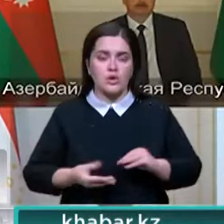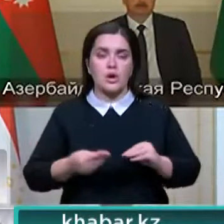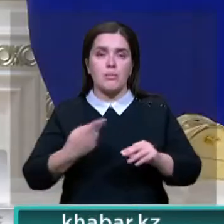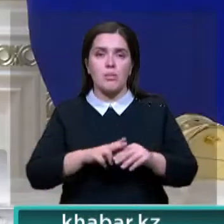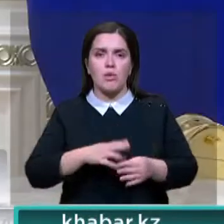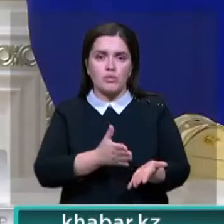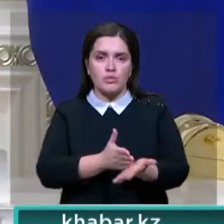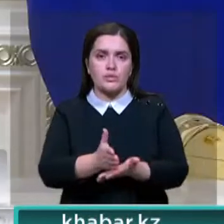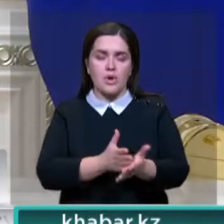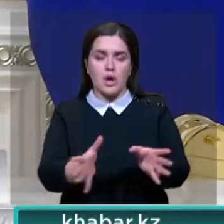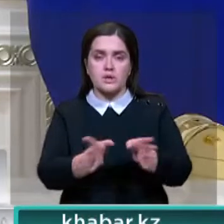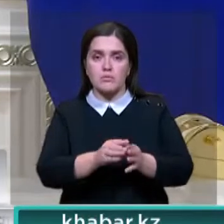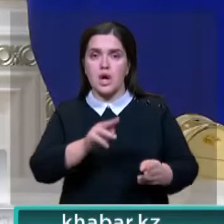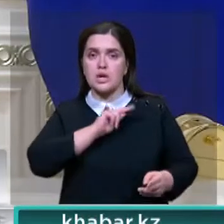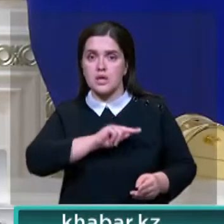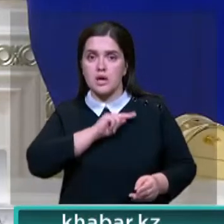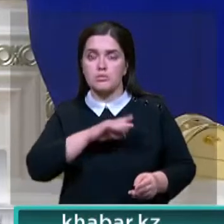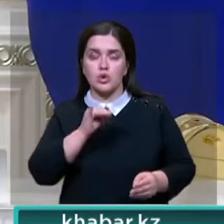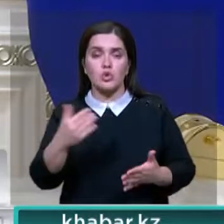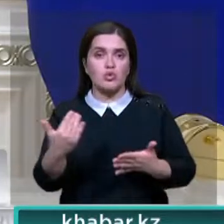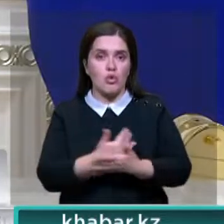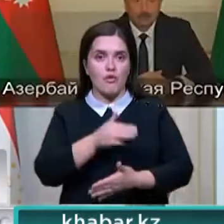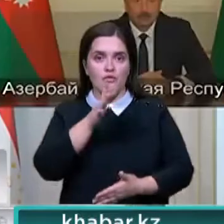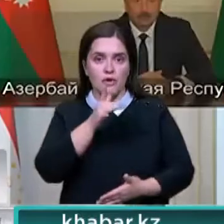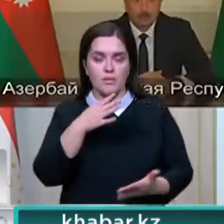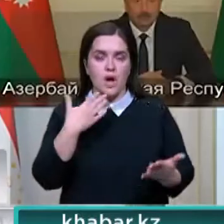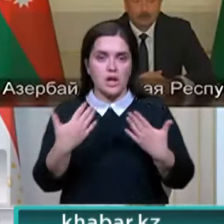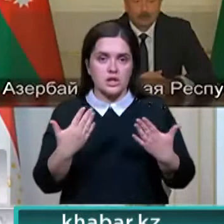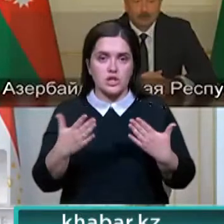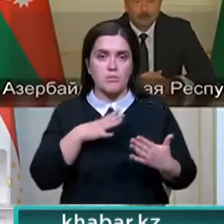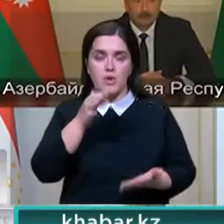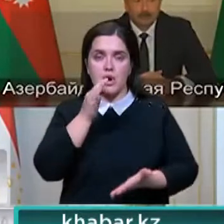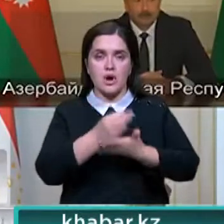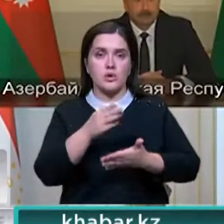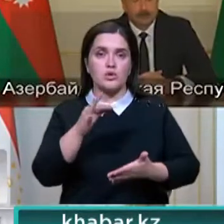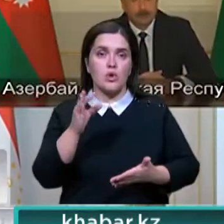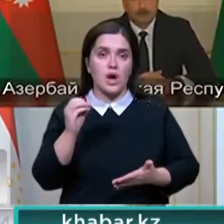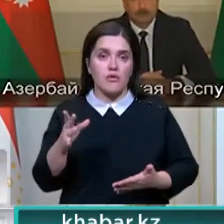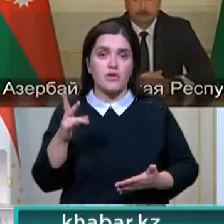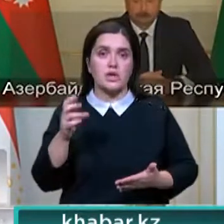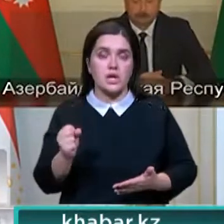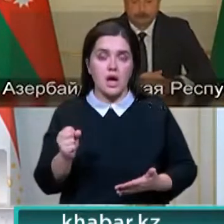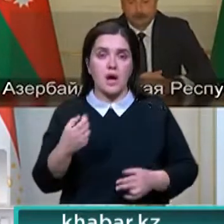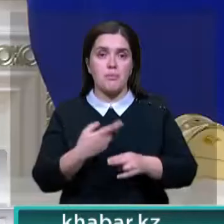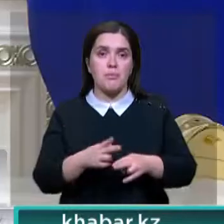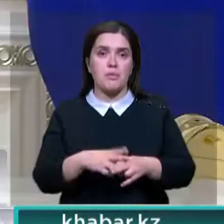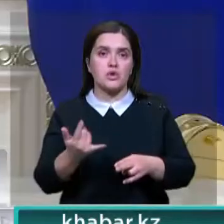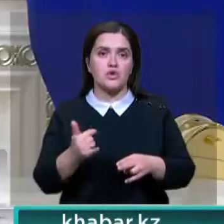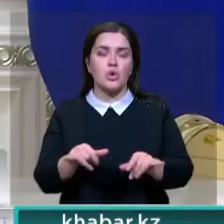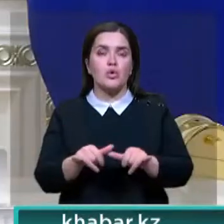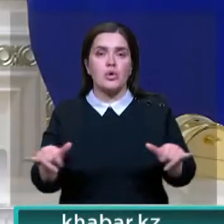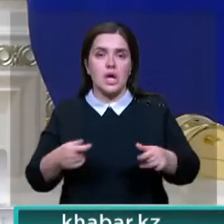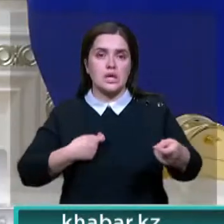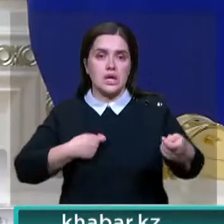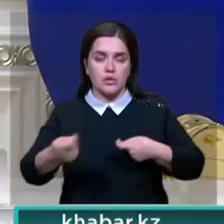сотрудничества, но и открывать новую веху отношений, отметил президент Токаев. Особый упор на наращивание торговли. Внутри